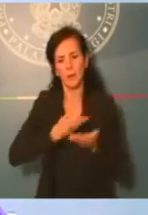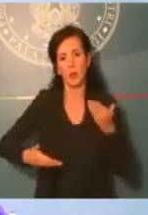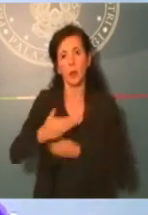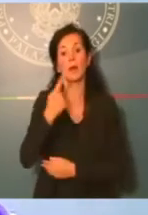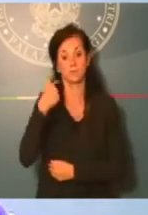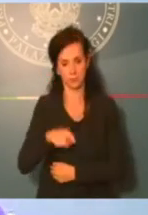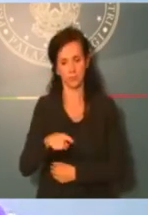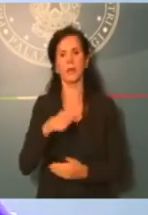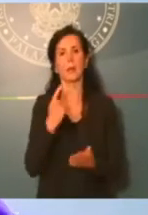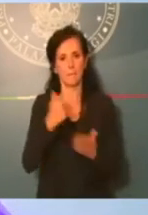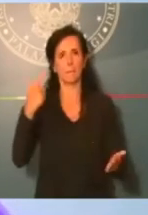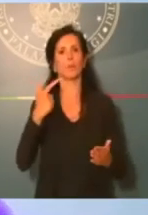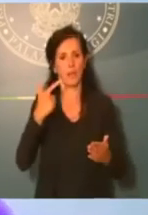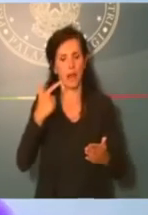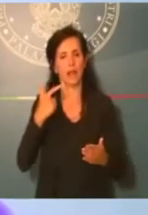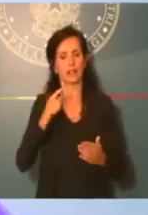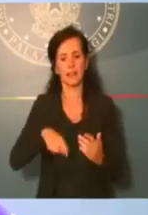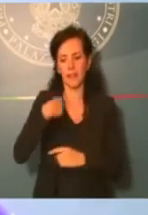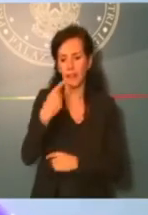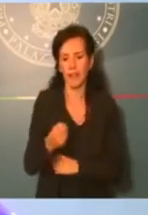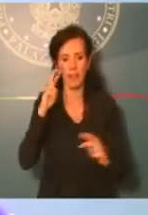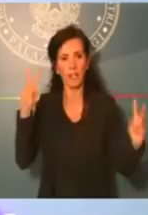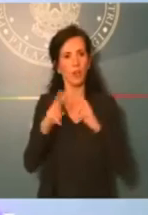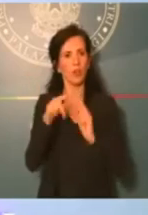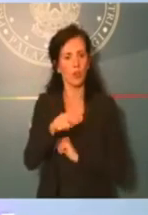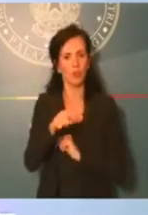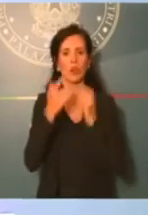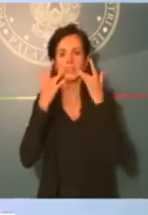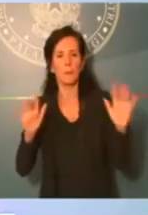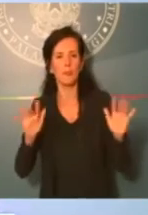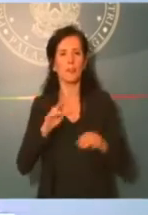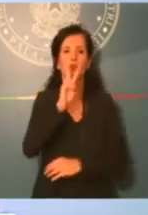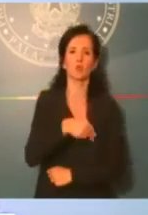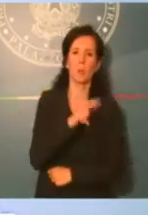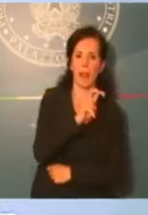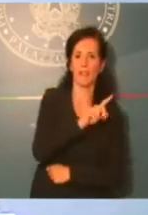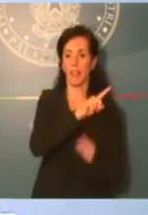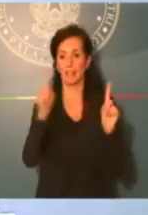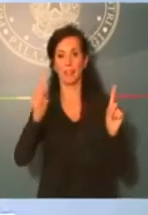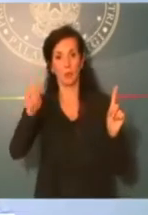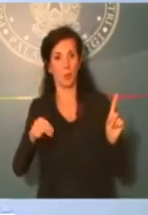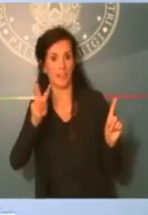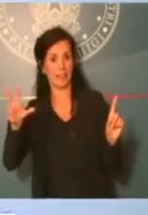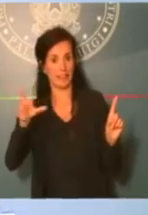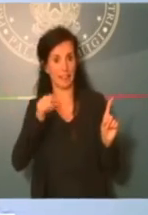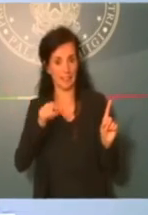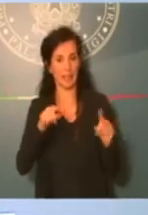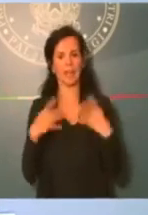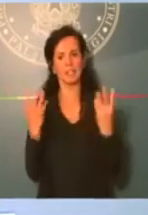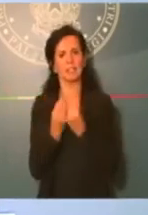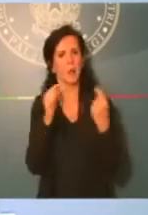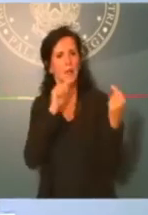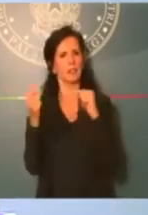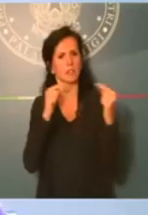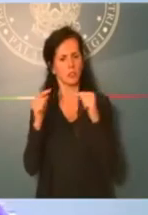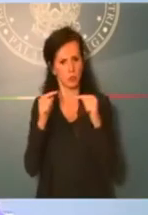presenteremo l'agenda per la semplificazione 2020-23 con l'obiettivo di discutere insieme alle regioni e agli